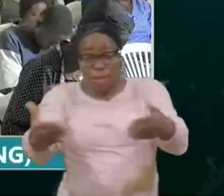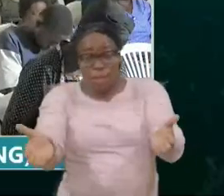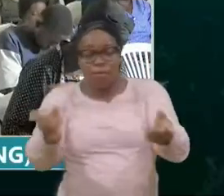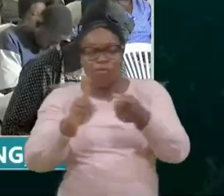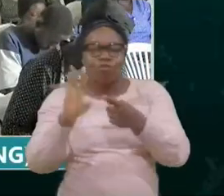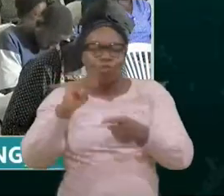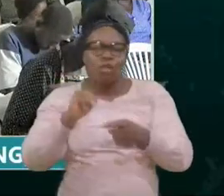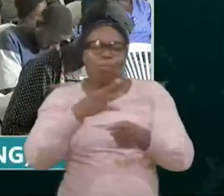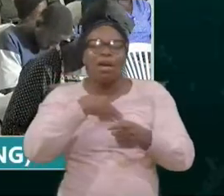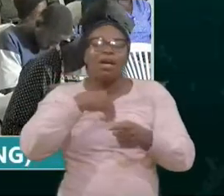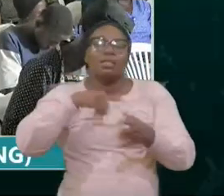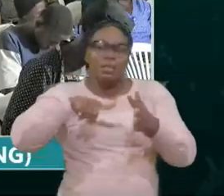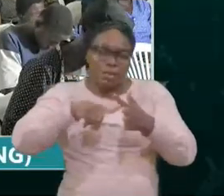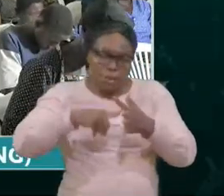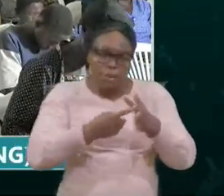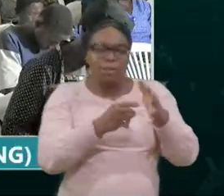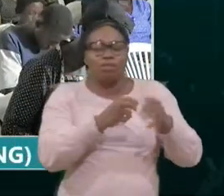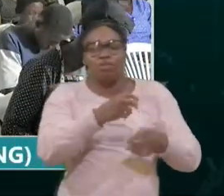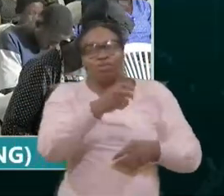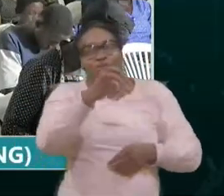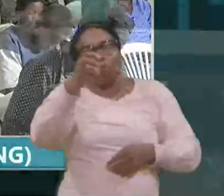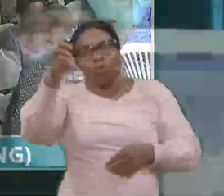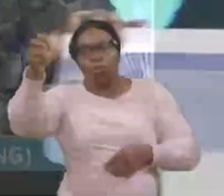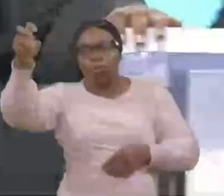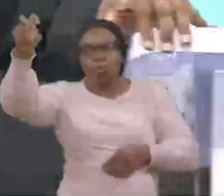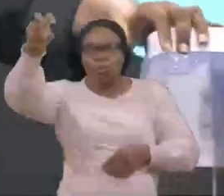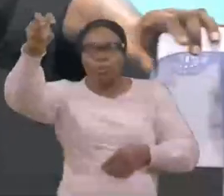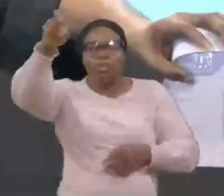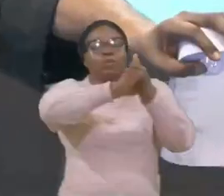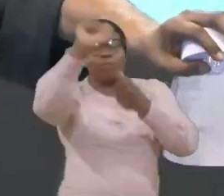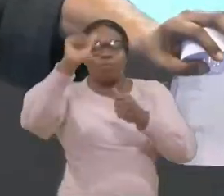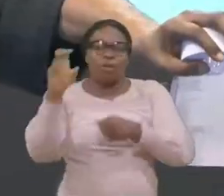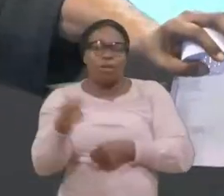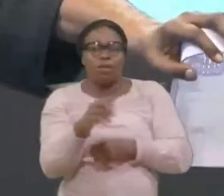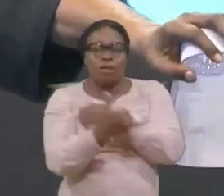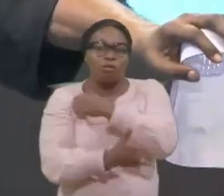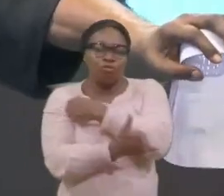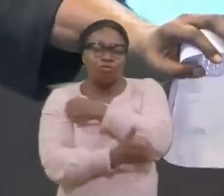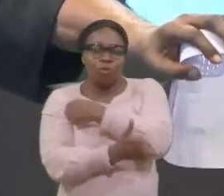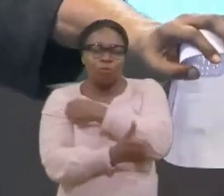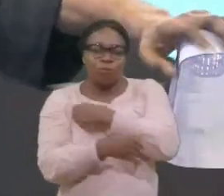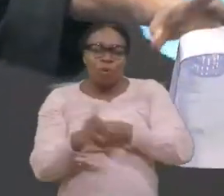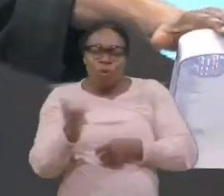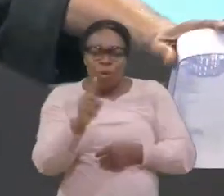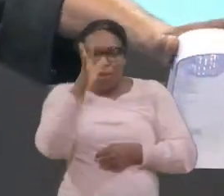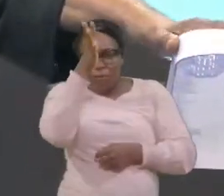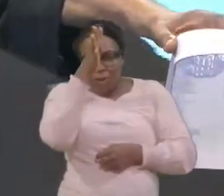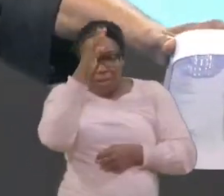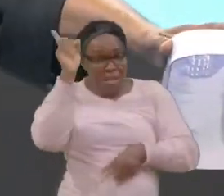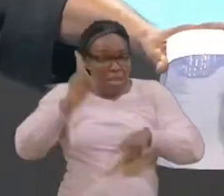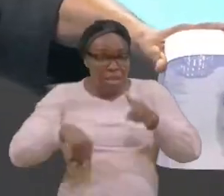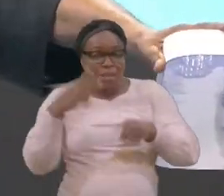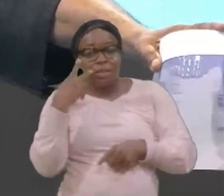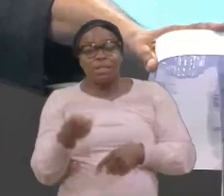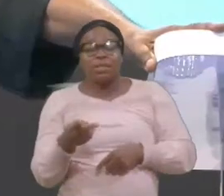partir pour un pays éloigné où le père ne peut pas le voir où la mère ne peut